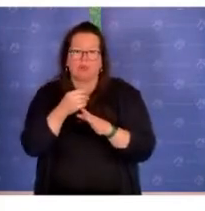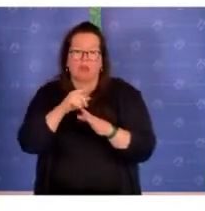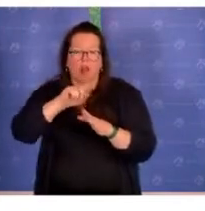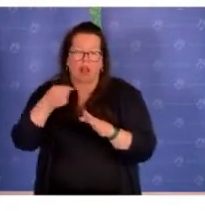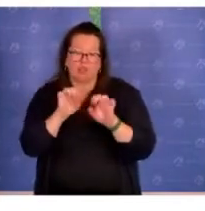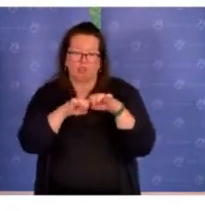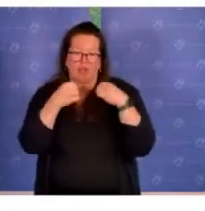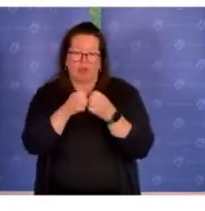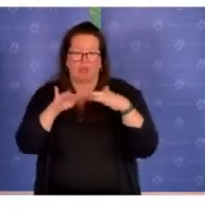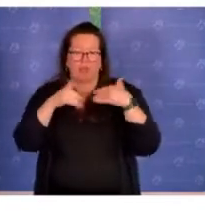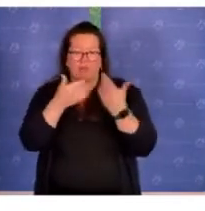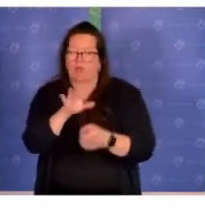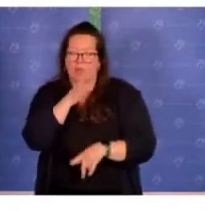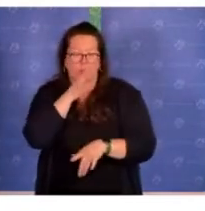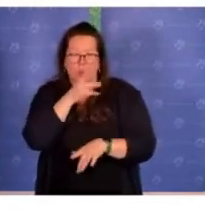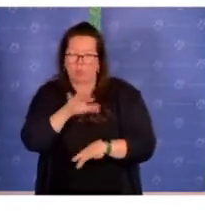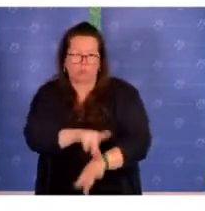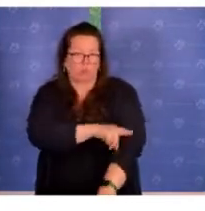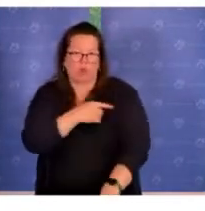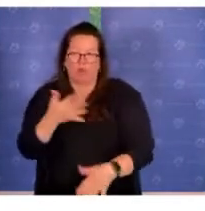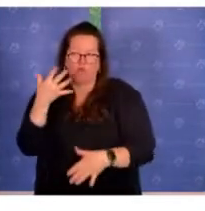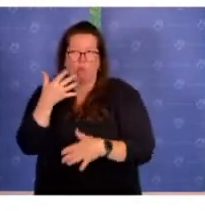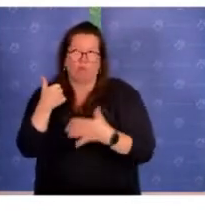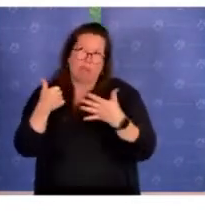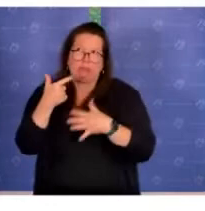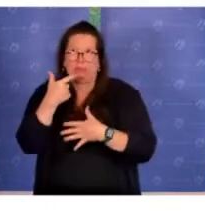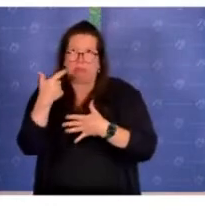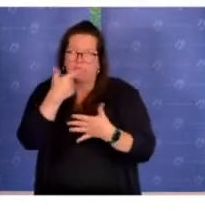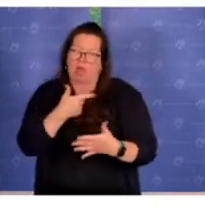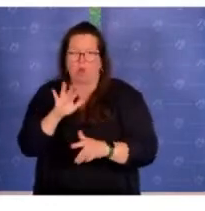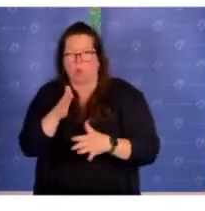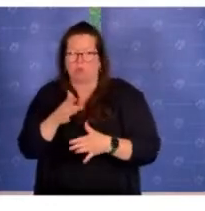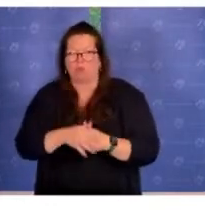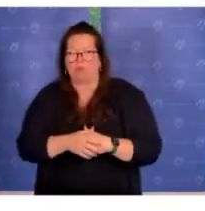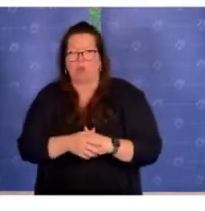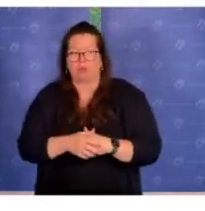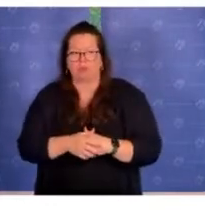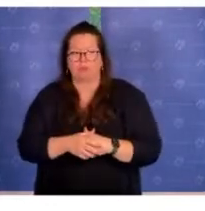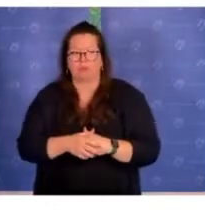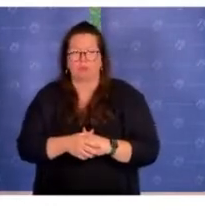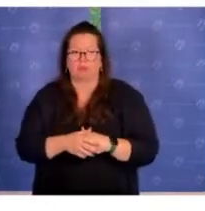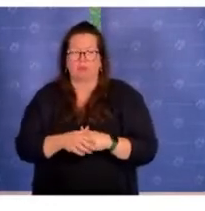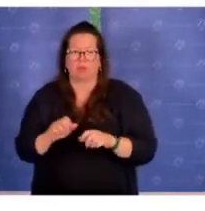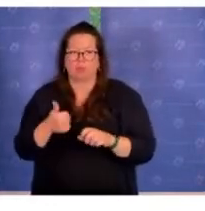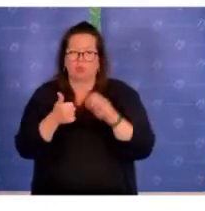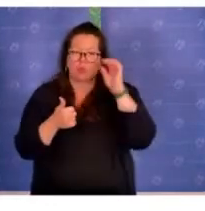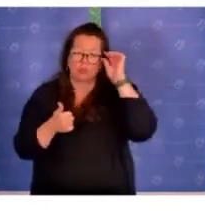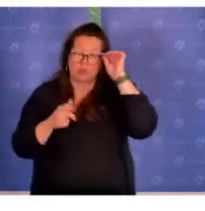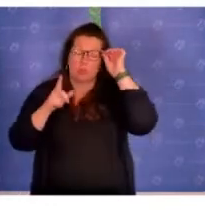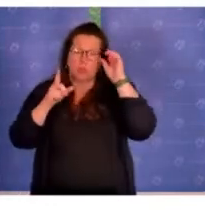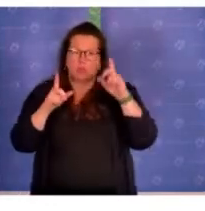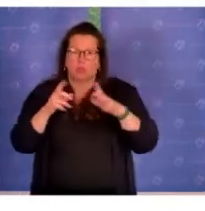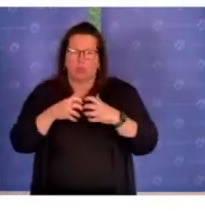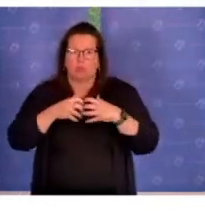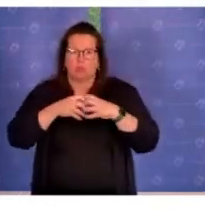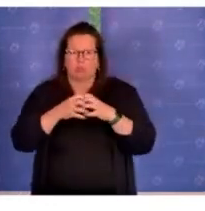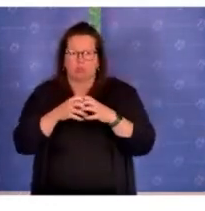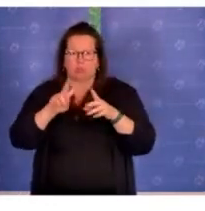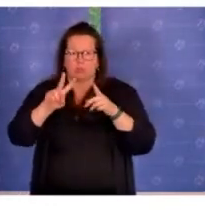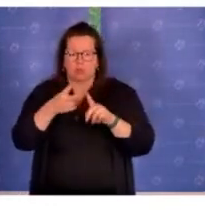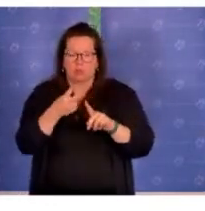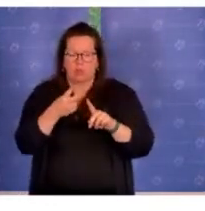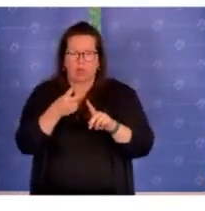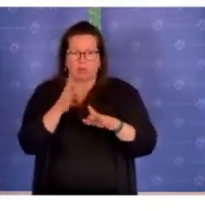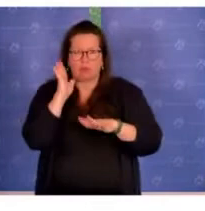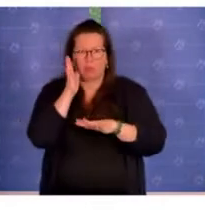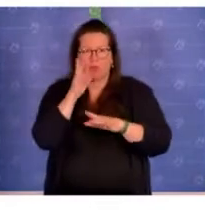in Deutschland existiert, seit fünf, sechs, sieben Jahren vielleicht, im Besonderen initiiert durch den zweiten Bericht